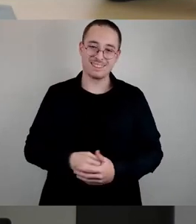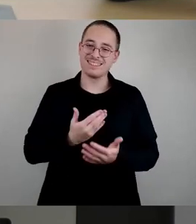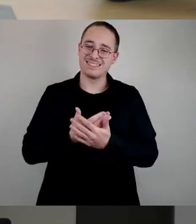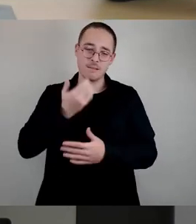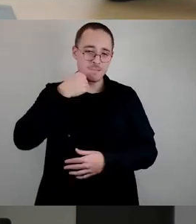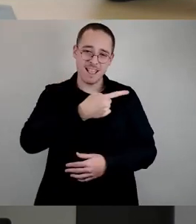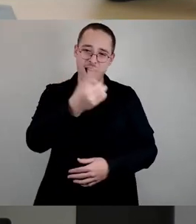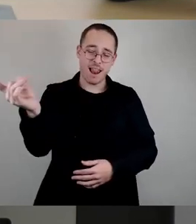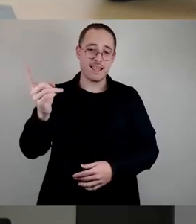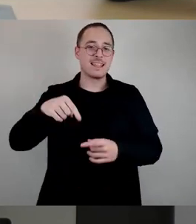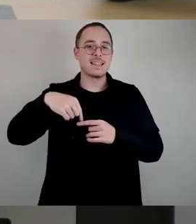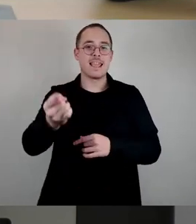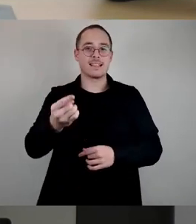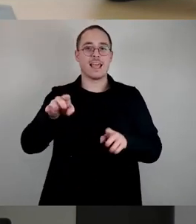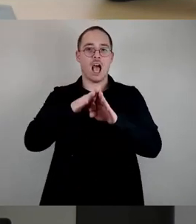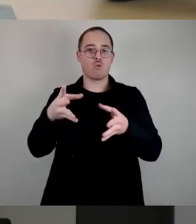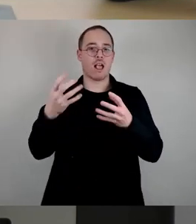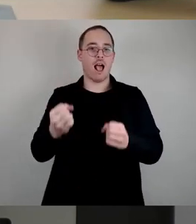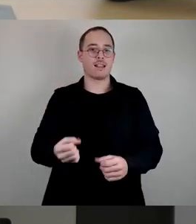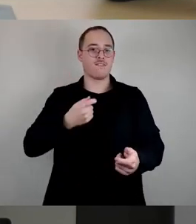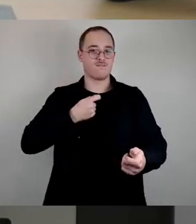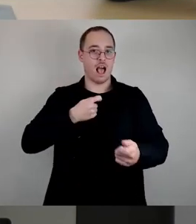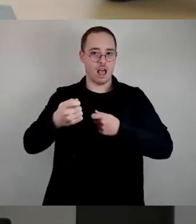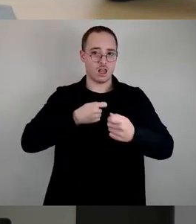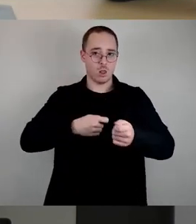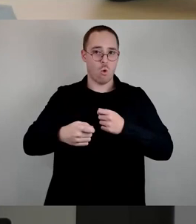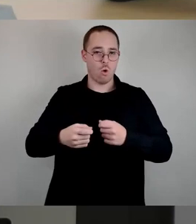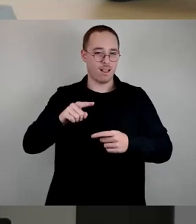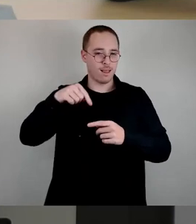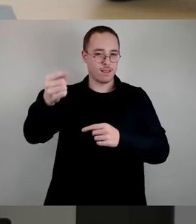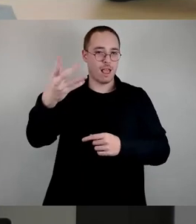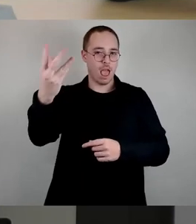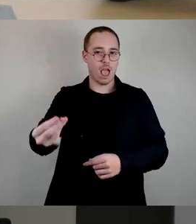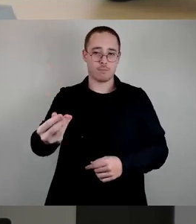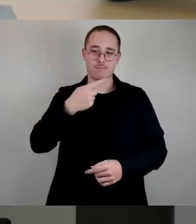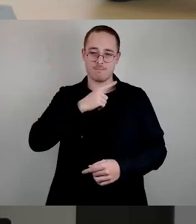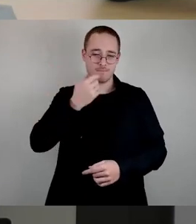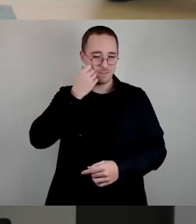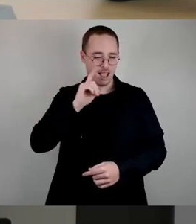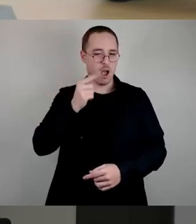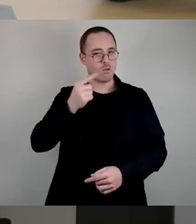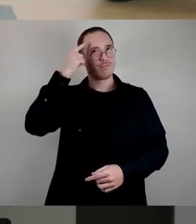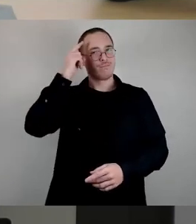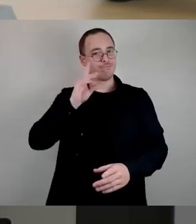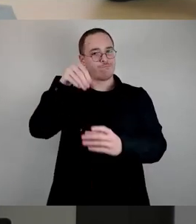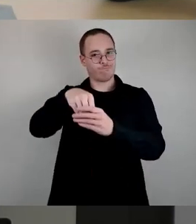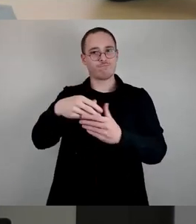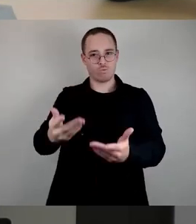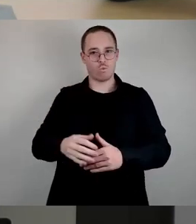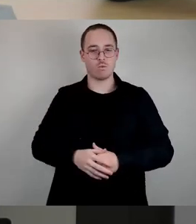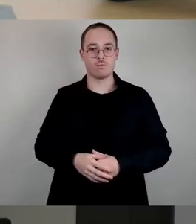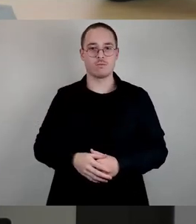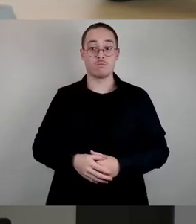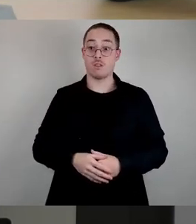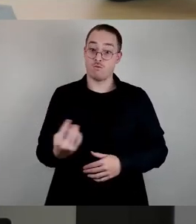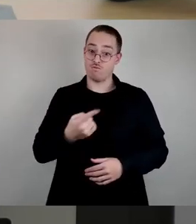Haushaltsverhandlungen im Herbst nicht aus den Augen zu verlieren. Es liegt auch an uns, ob aus politischen Lippenbekenntnissen endlich etwas Zählbares wird.